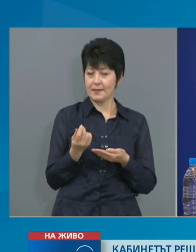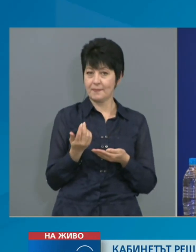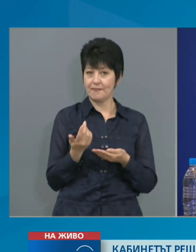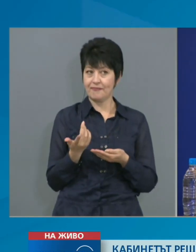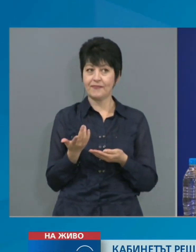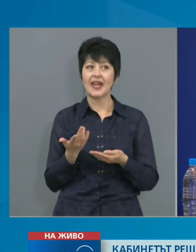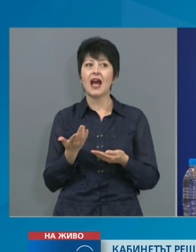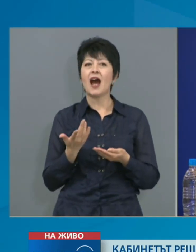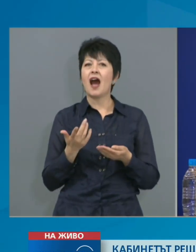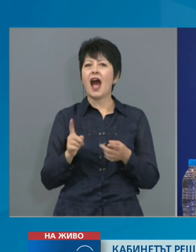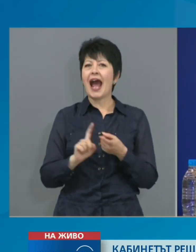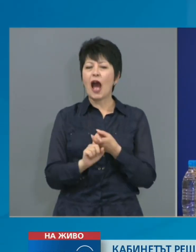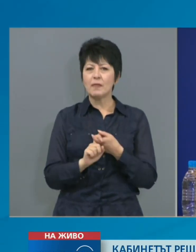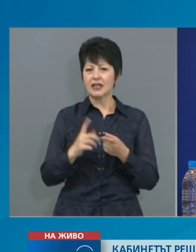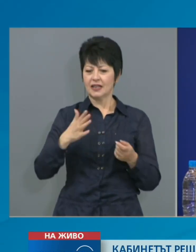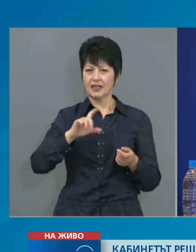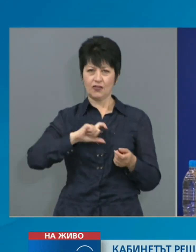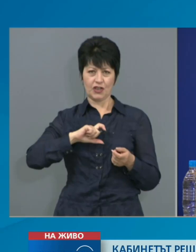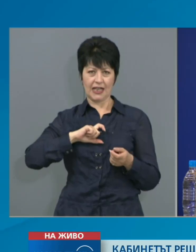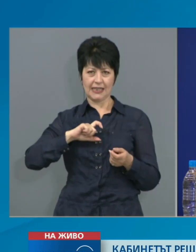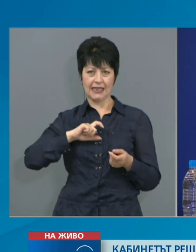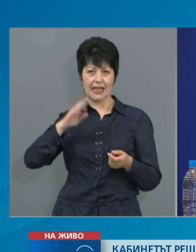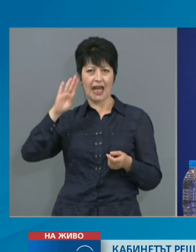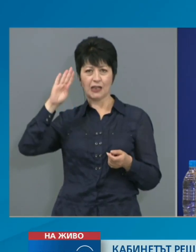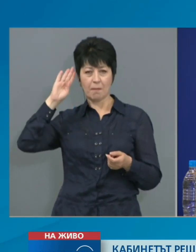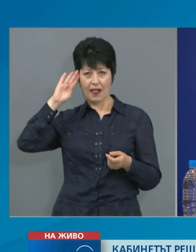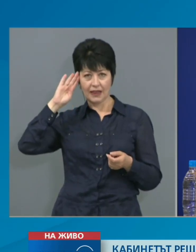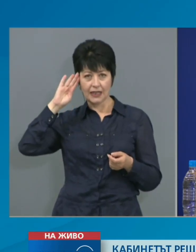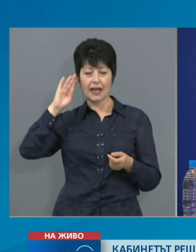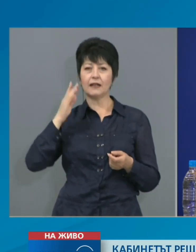камерата на частните съдебни изпълнители предложи